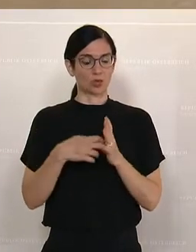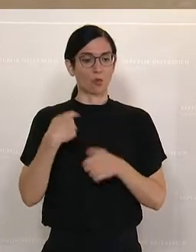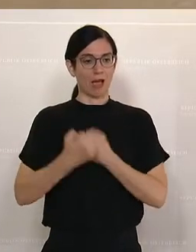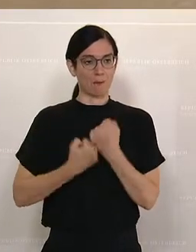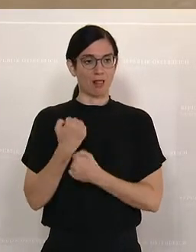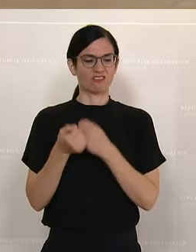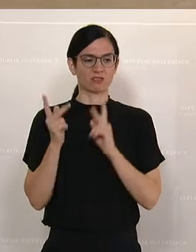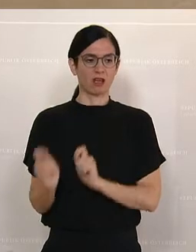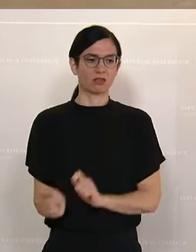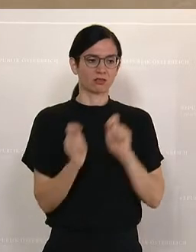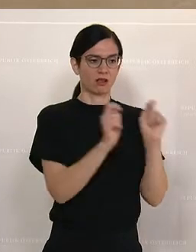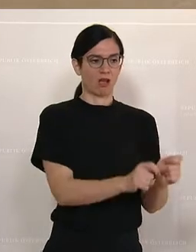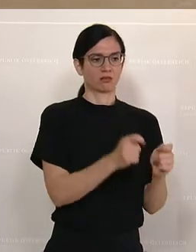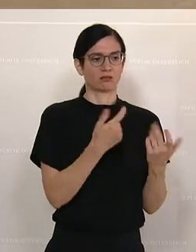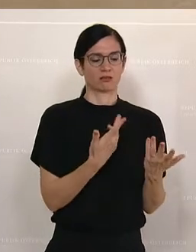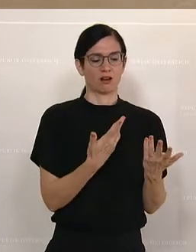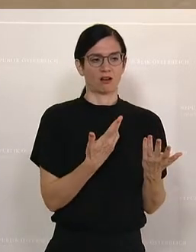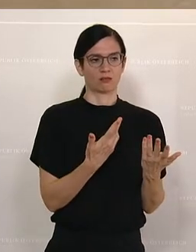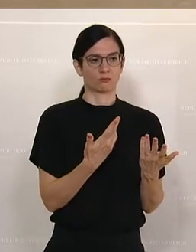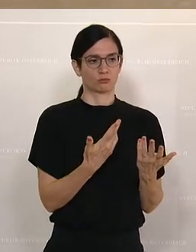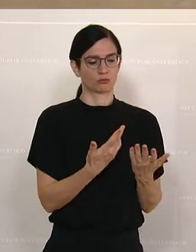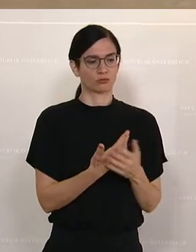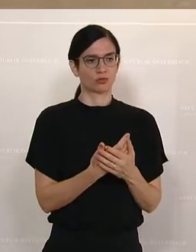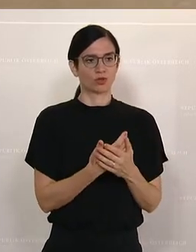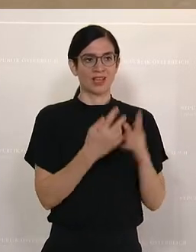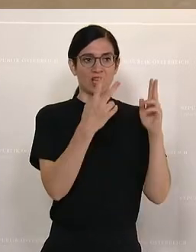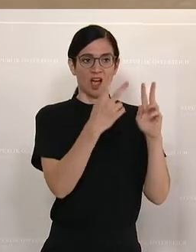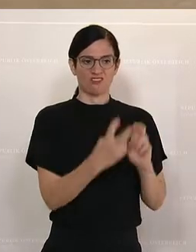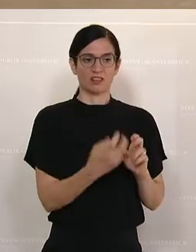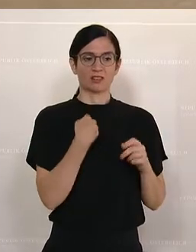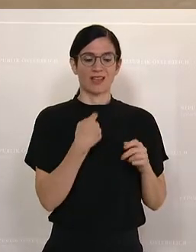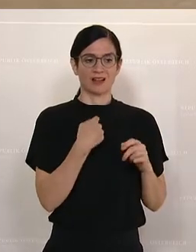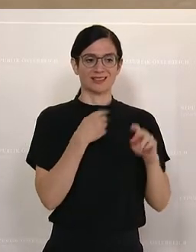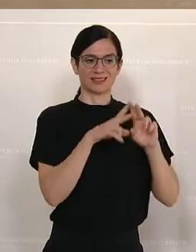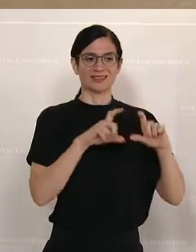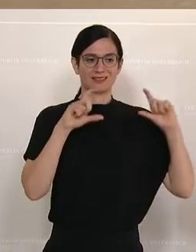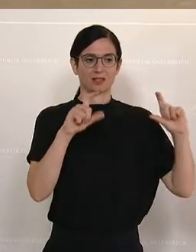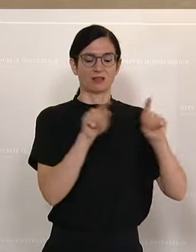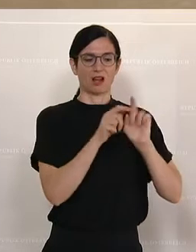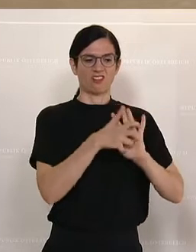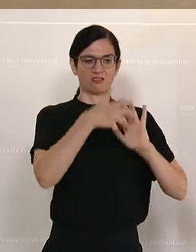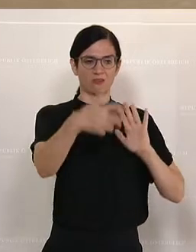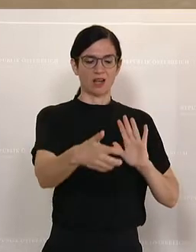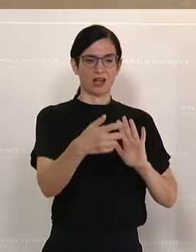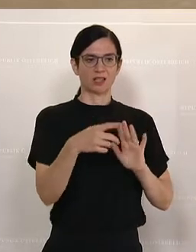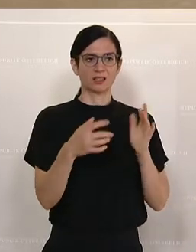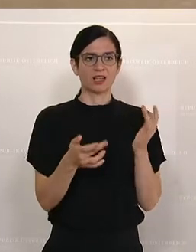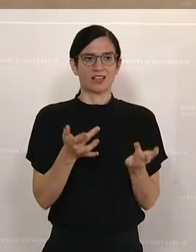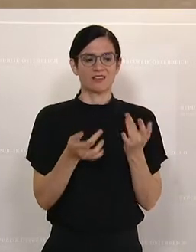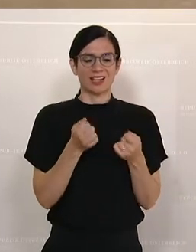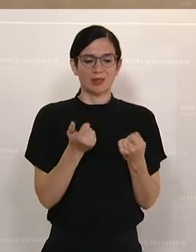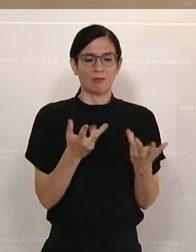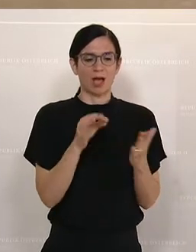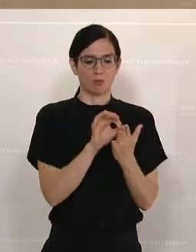Ansuchen stellen können, den Aufenthaltstitel zu verlängern. Insofern gäbe es da noch Punkte zu verbessern,